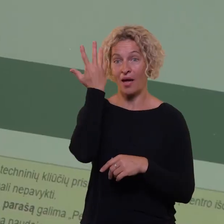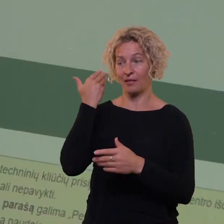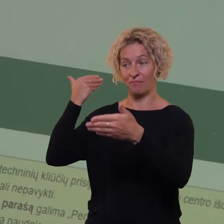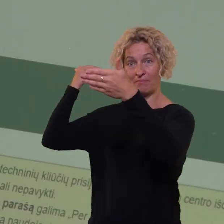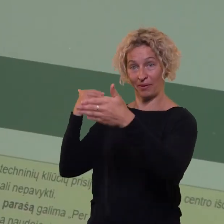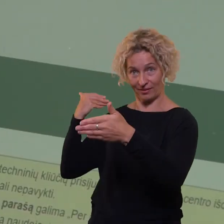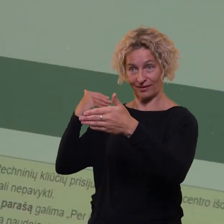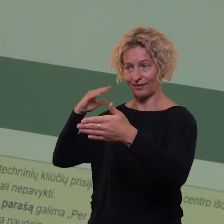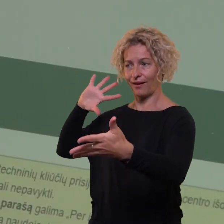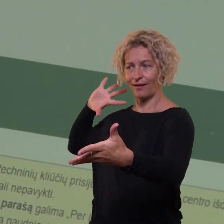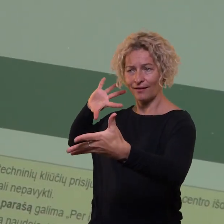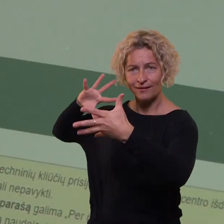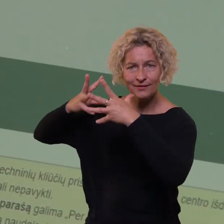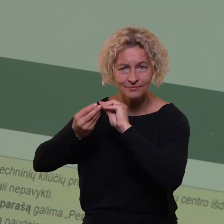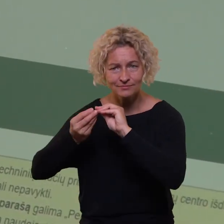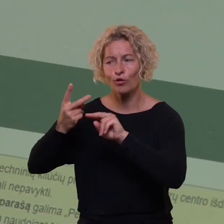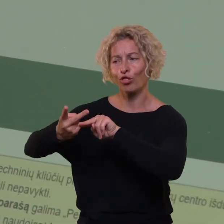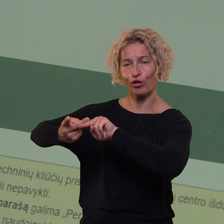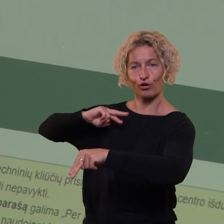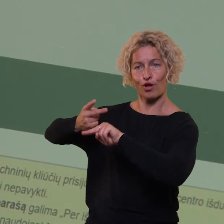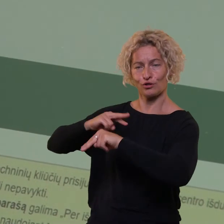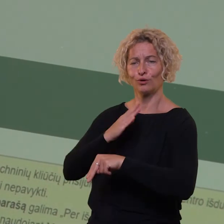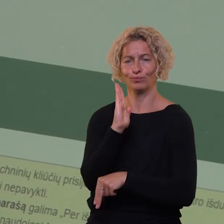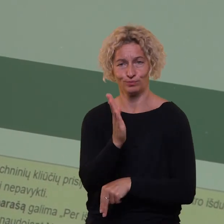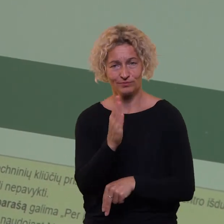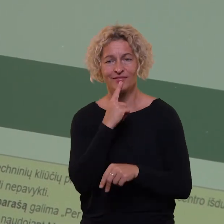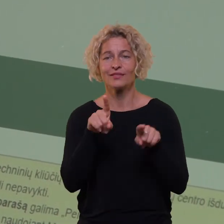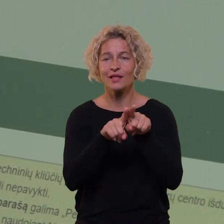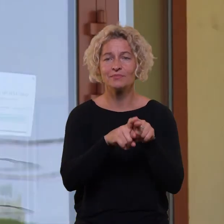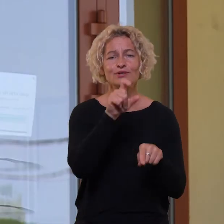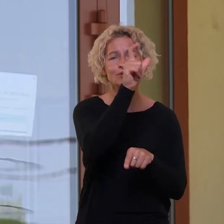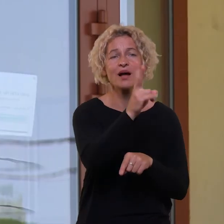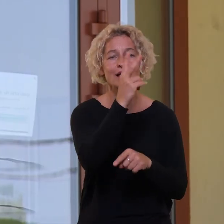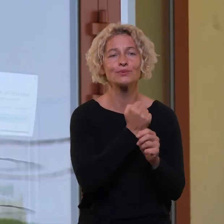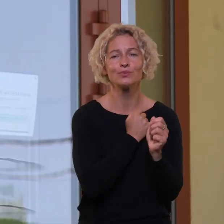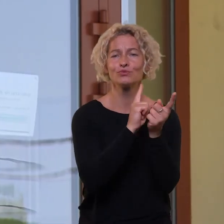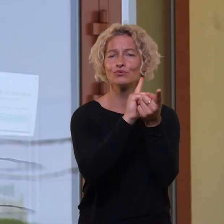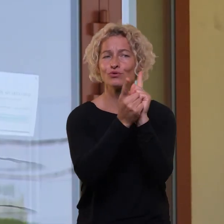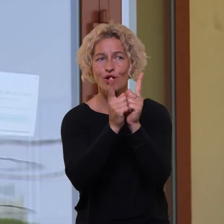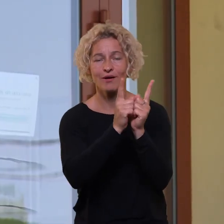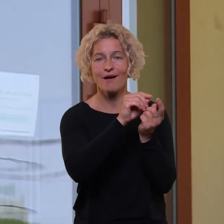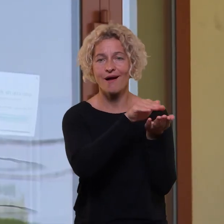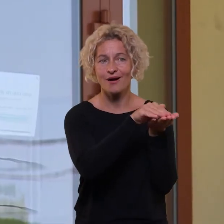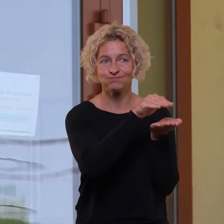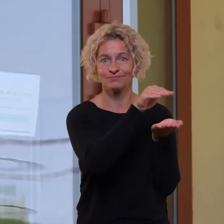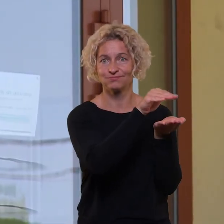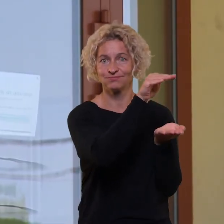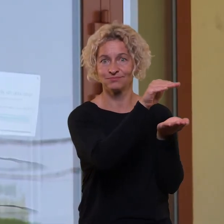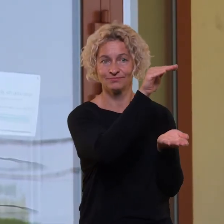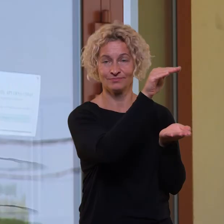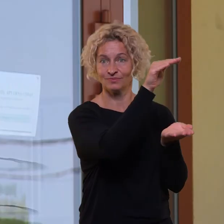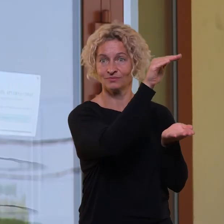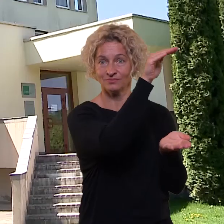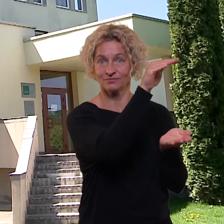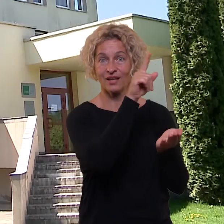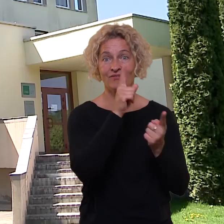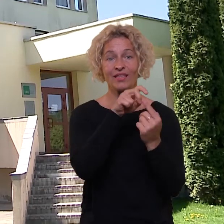Visgi, draugiai, yra ir tokių gyventojų, kuriems kapsi skola. Pastarėjai privaliuojo patikti pajamų mokesčio deklaraciją už praėjusius metus,